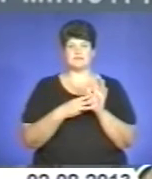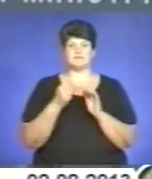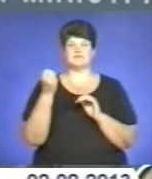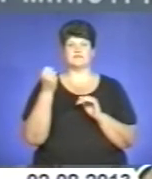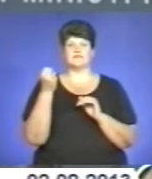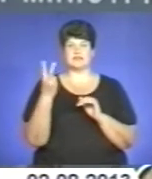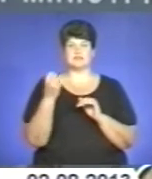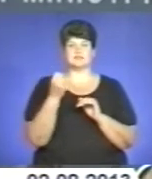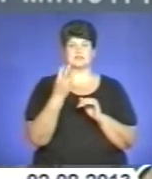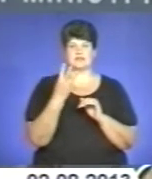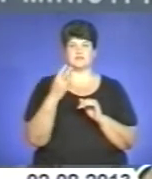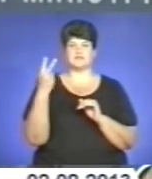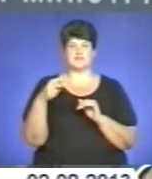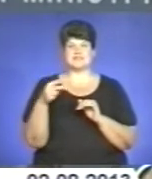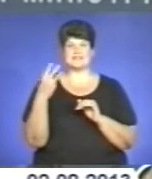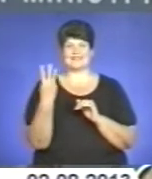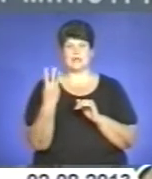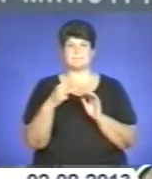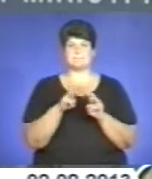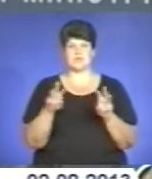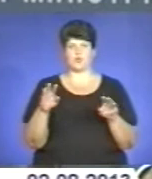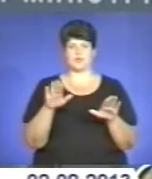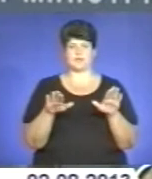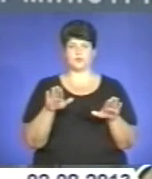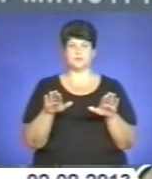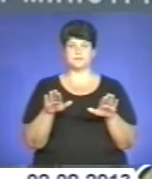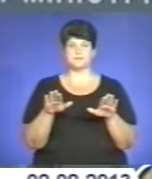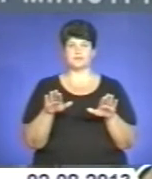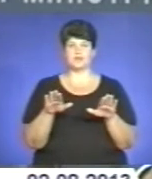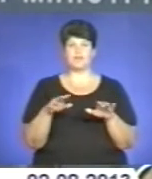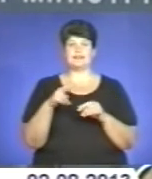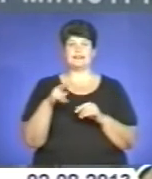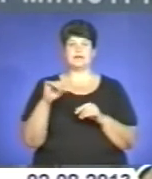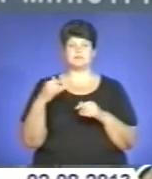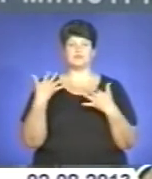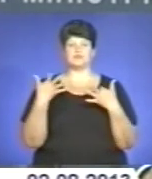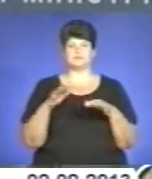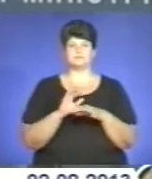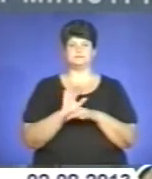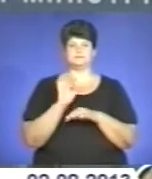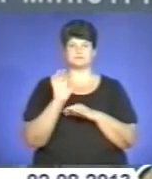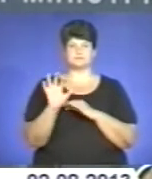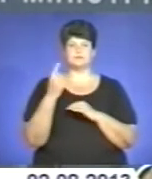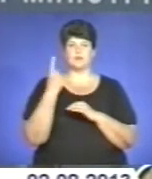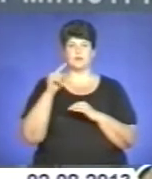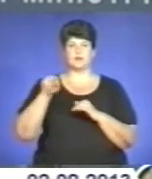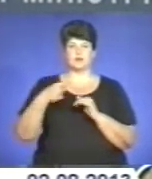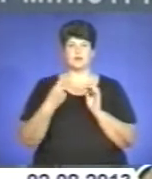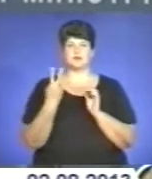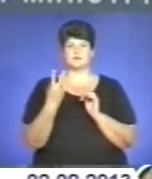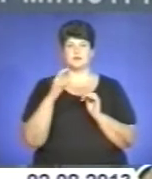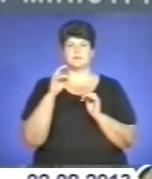-13-23 мільйони тонн. В липні проекспортовано вже 1,2